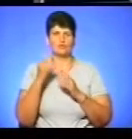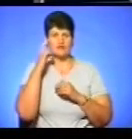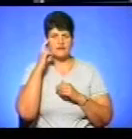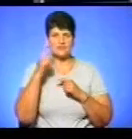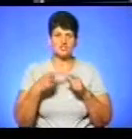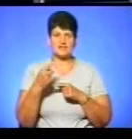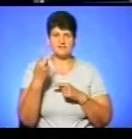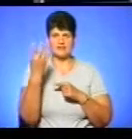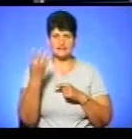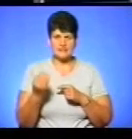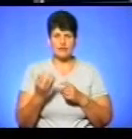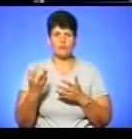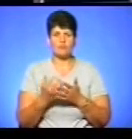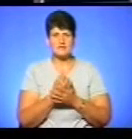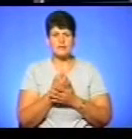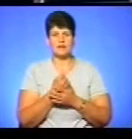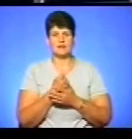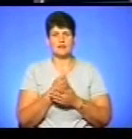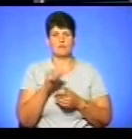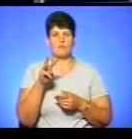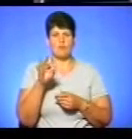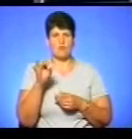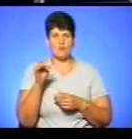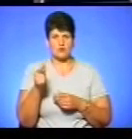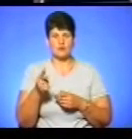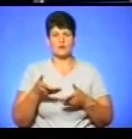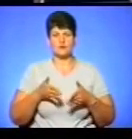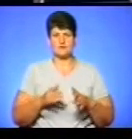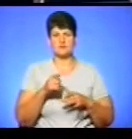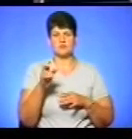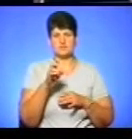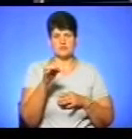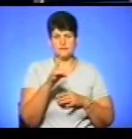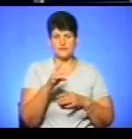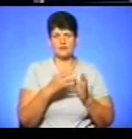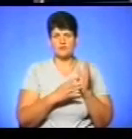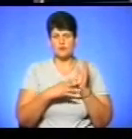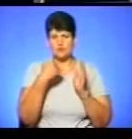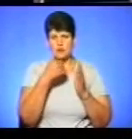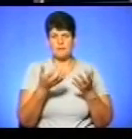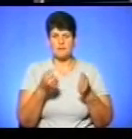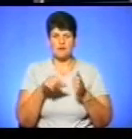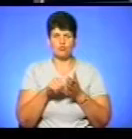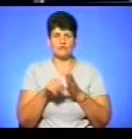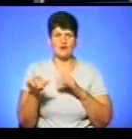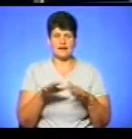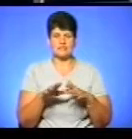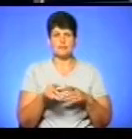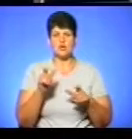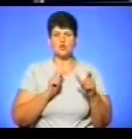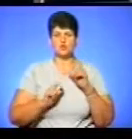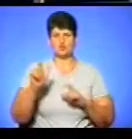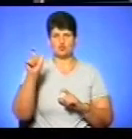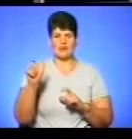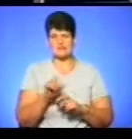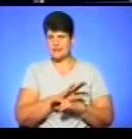дні тіло опізнали у Морзі, родом Іван Гавдида із Бережанщини. У 90-х роках брав участь в акціях студентської непокори, був